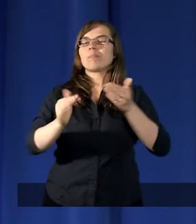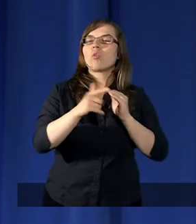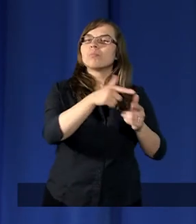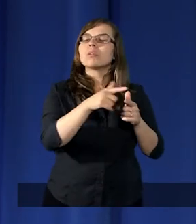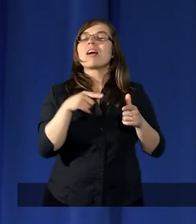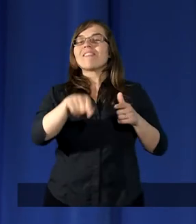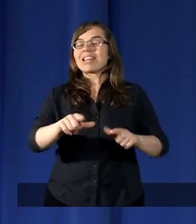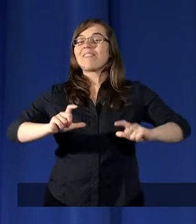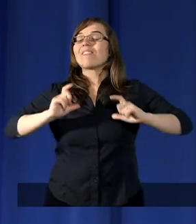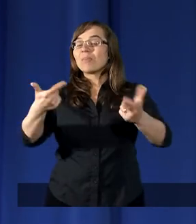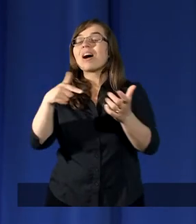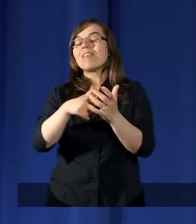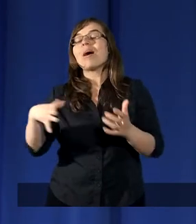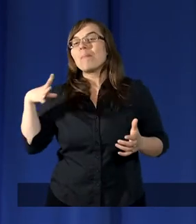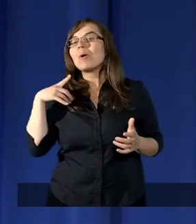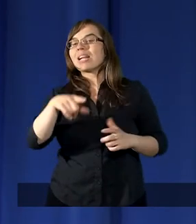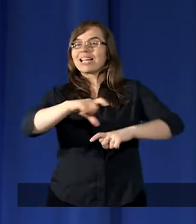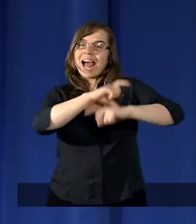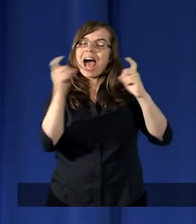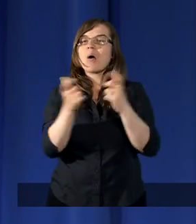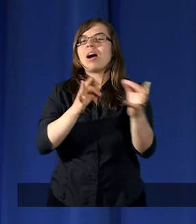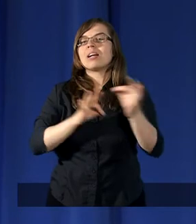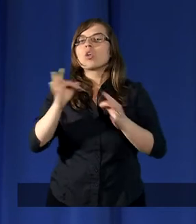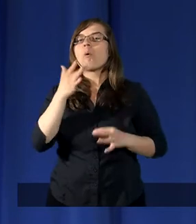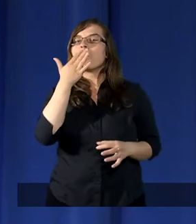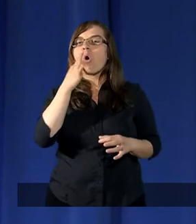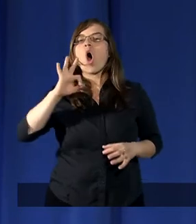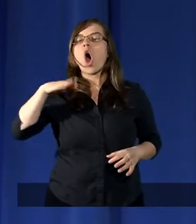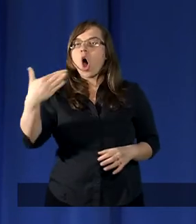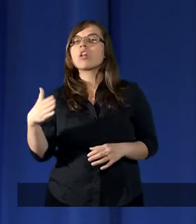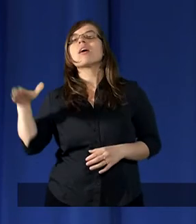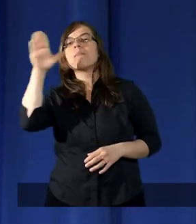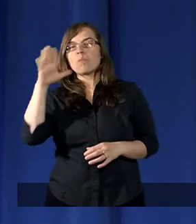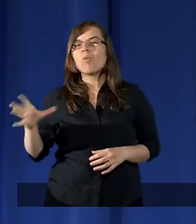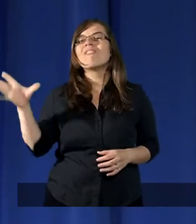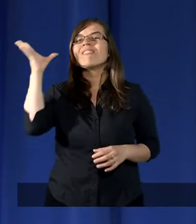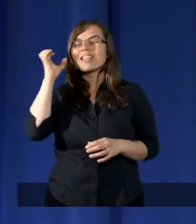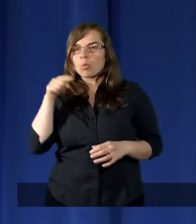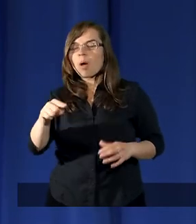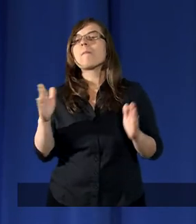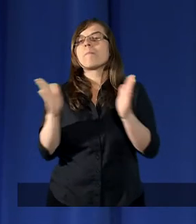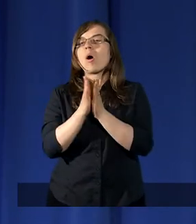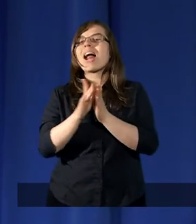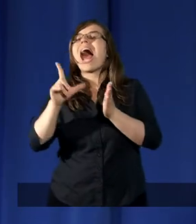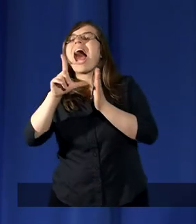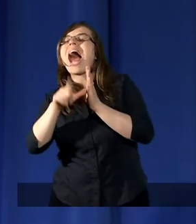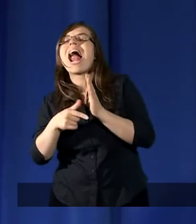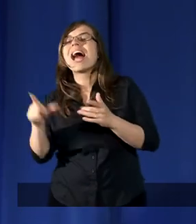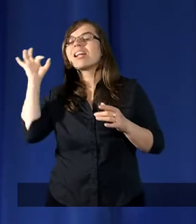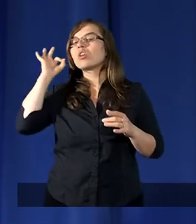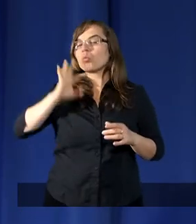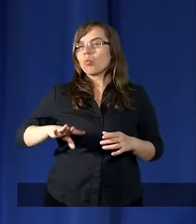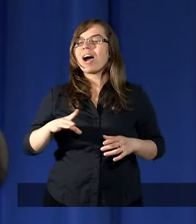w tym wypadku cała ta historia mówi o tym, Bóg wysłuchał te modlitwy, ale córka